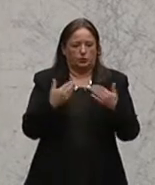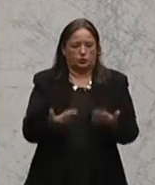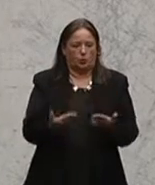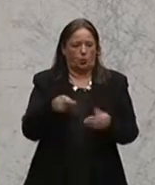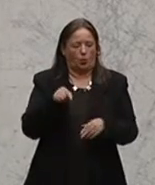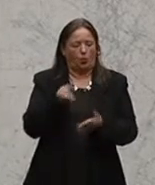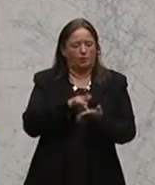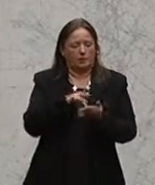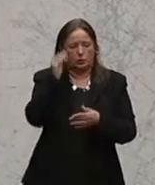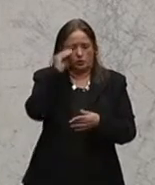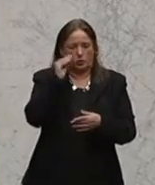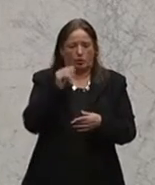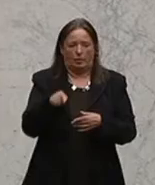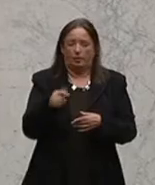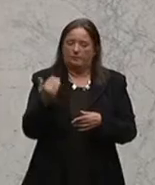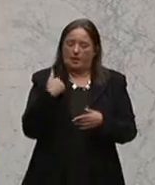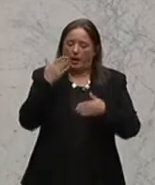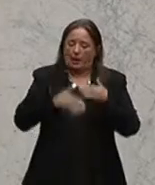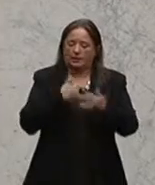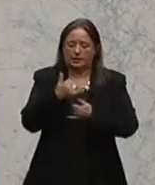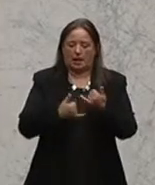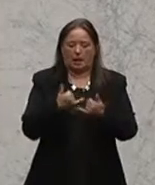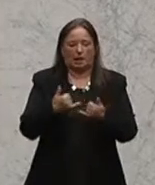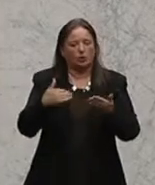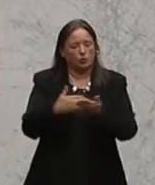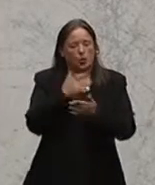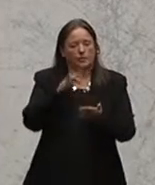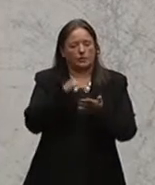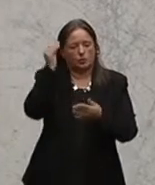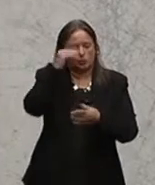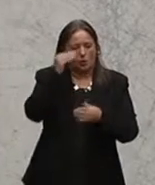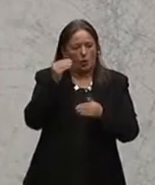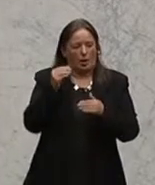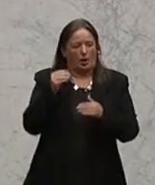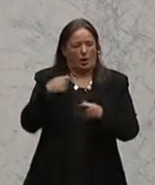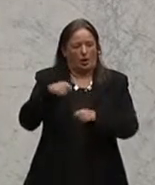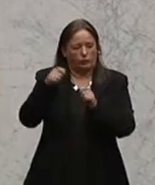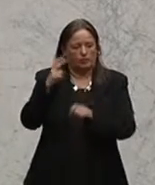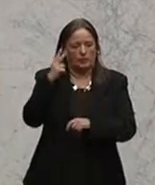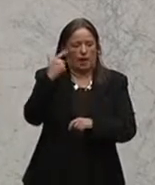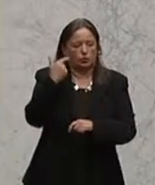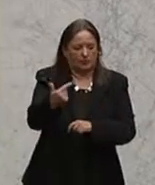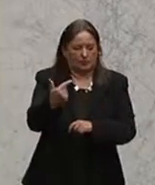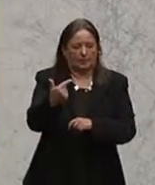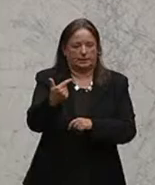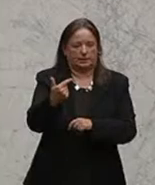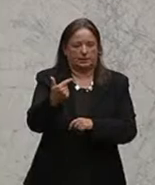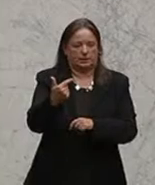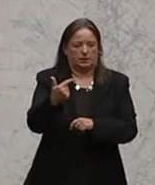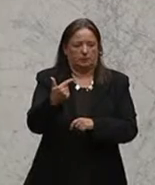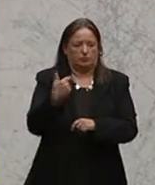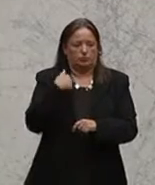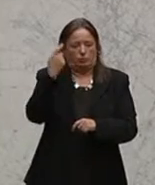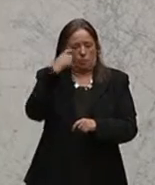Mittelschulen Schulen errichtet wurden und auch geplant sind, 23 an das Stück. Das ist ja